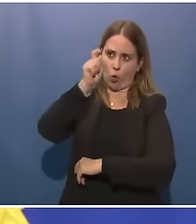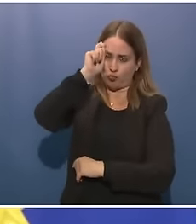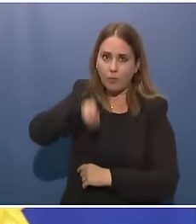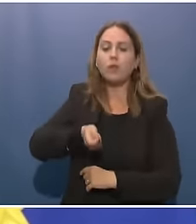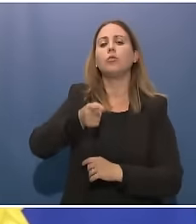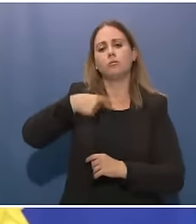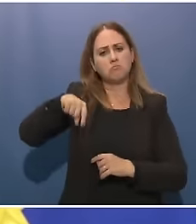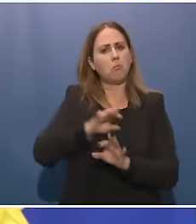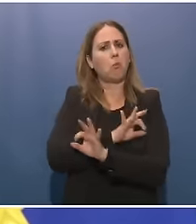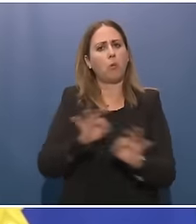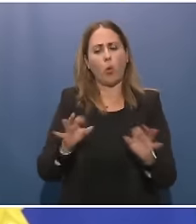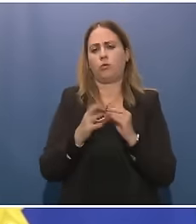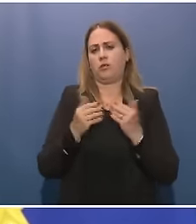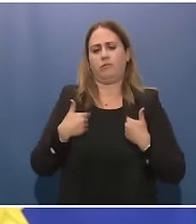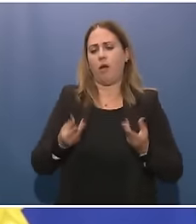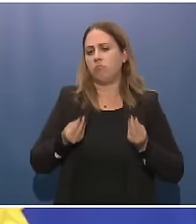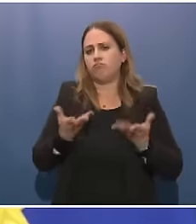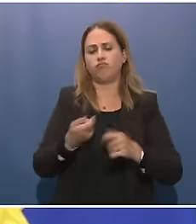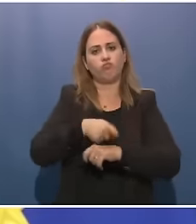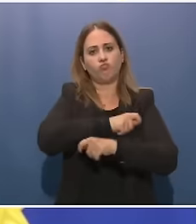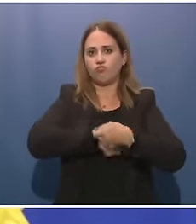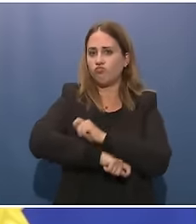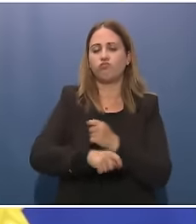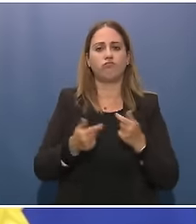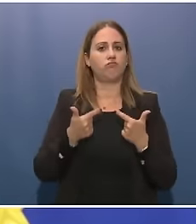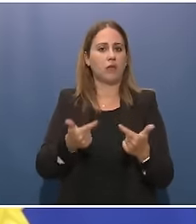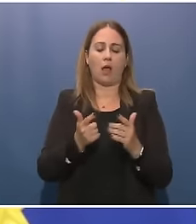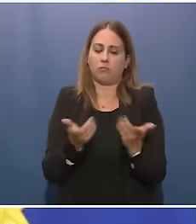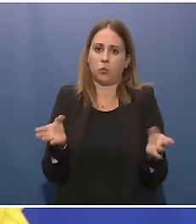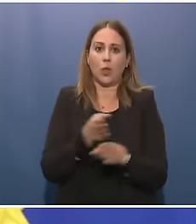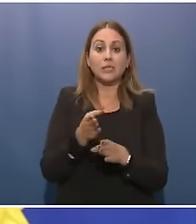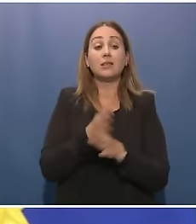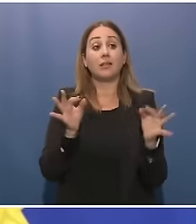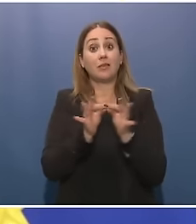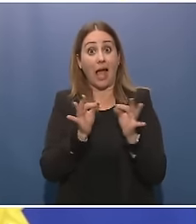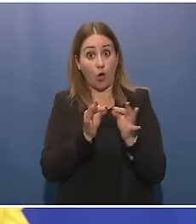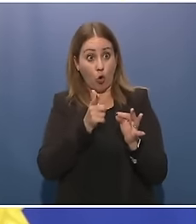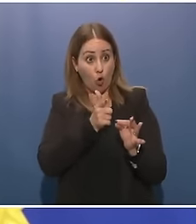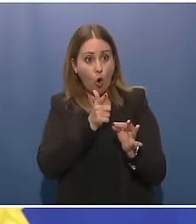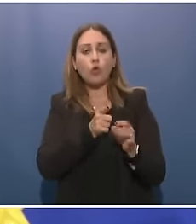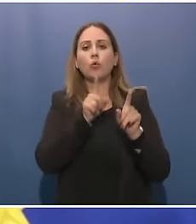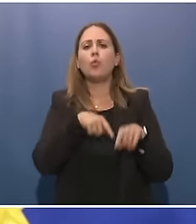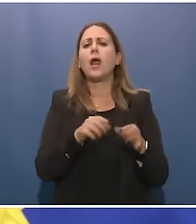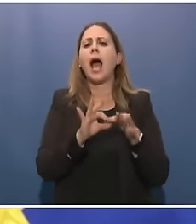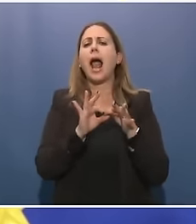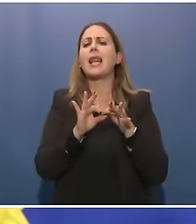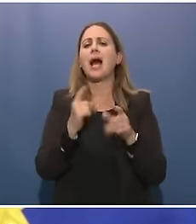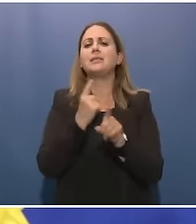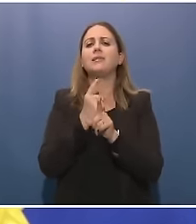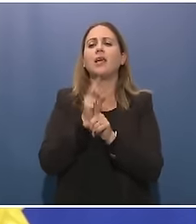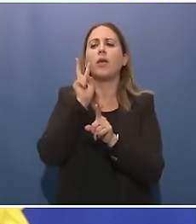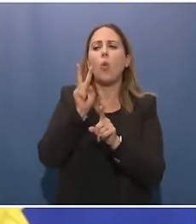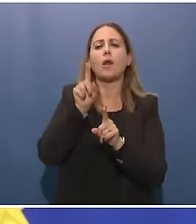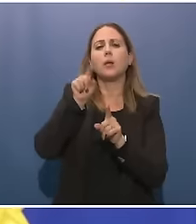generale e io siamo d'accordo anche sul fatto che l'alleanza debba sempre più rivolgere il suo sguardo sul fianco